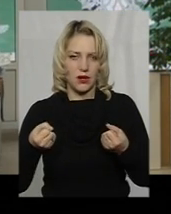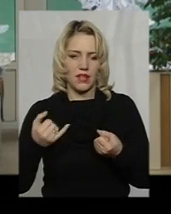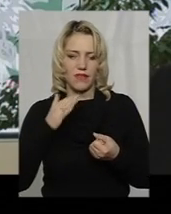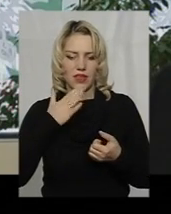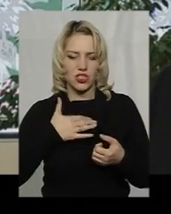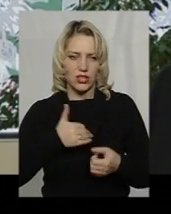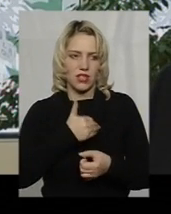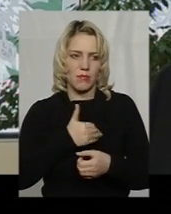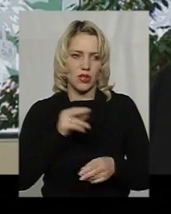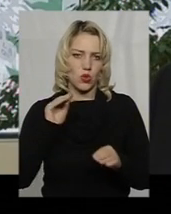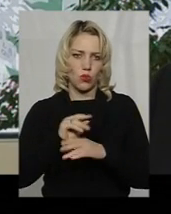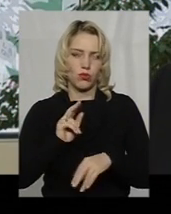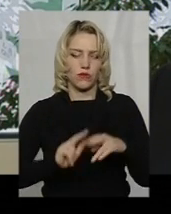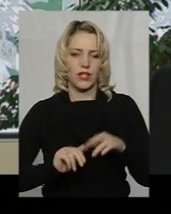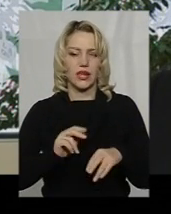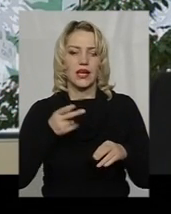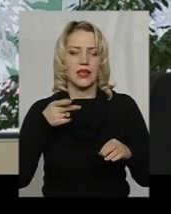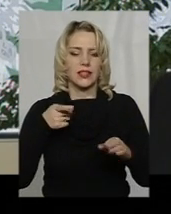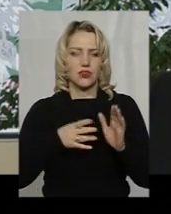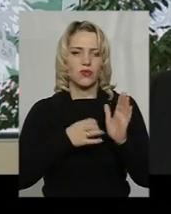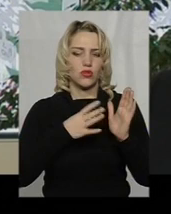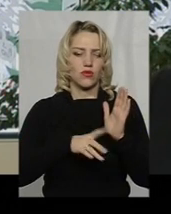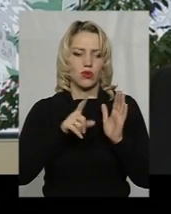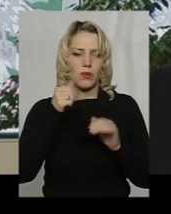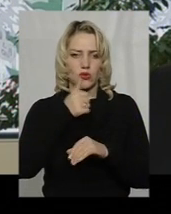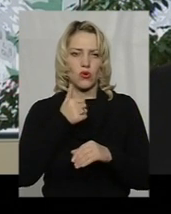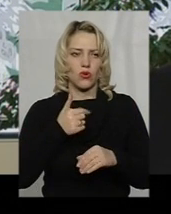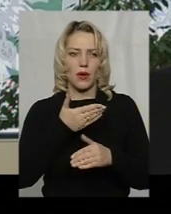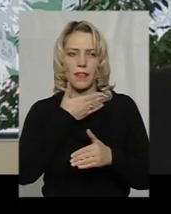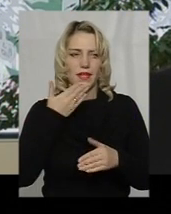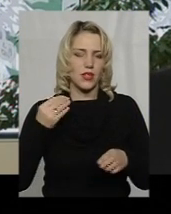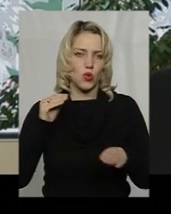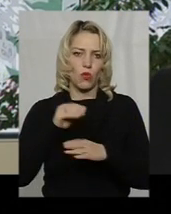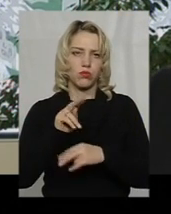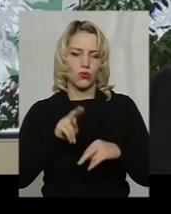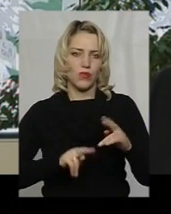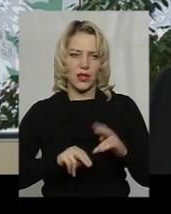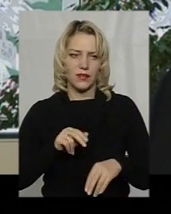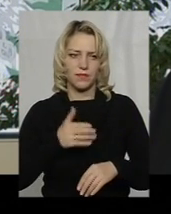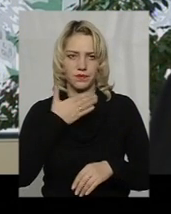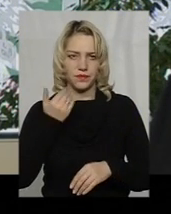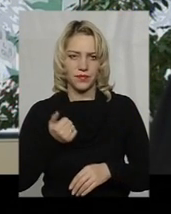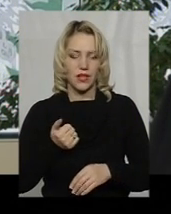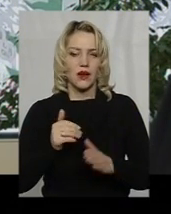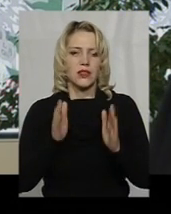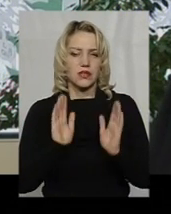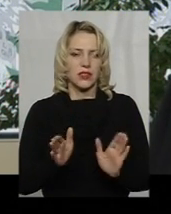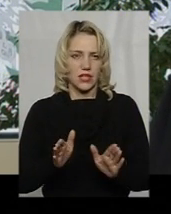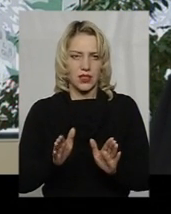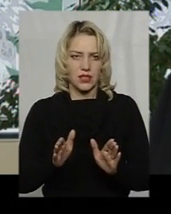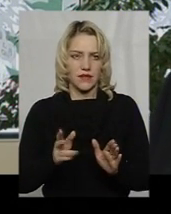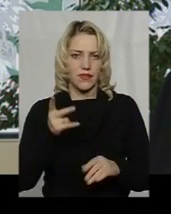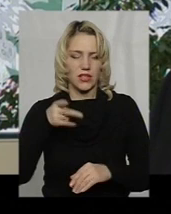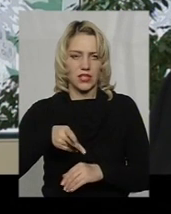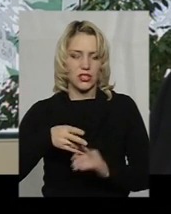добудувати. З 1991 року вони в нас не добудовані. Ми тільки в